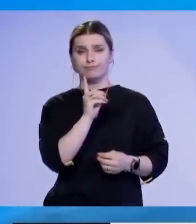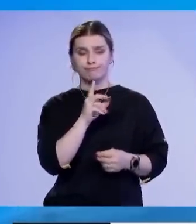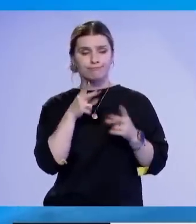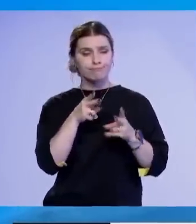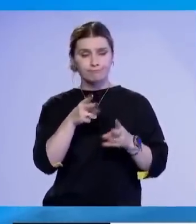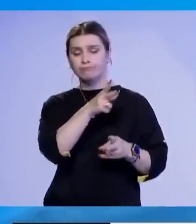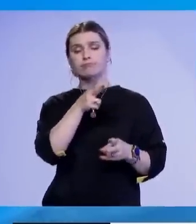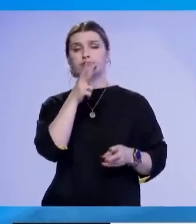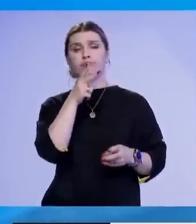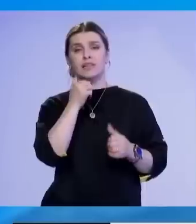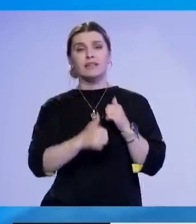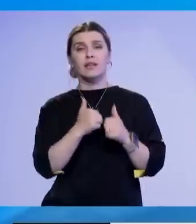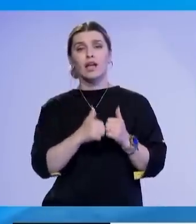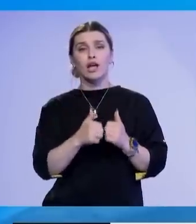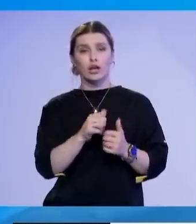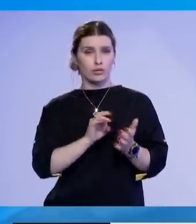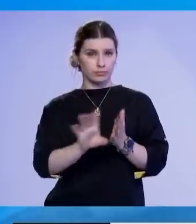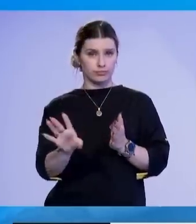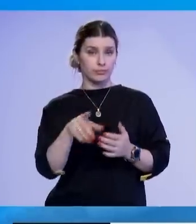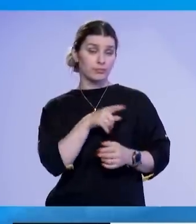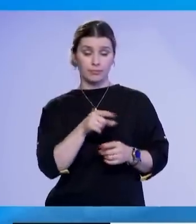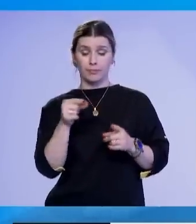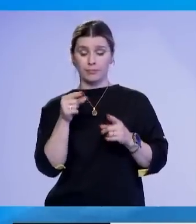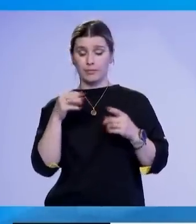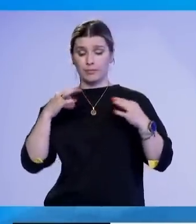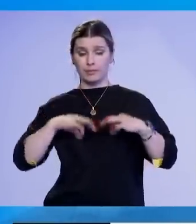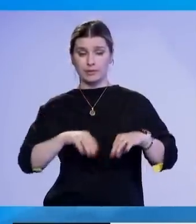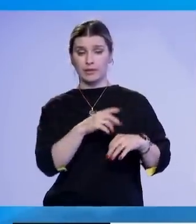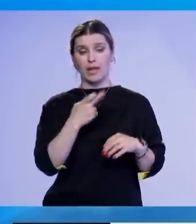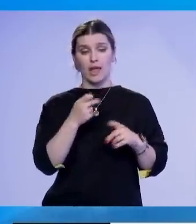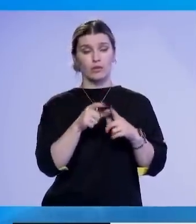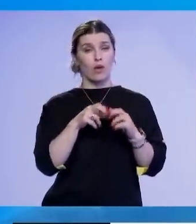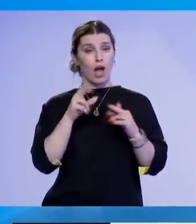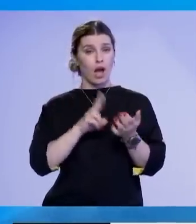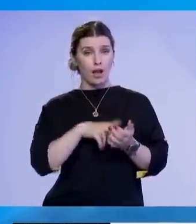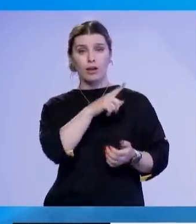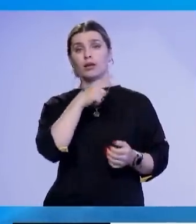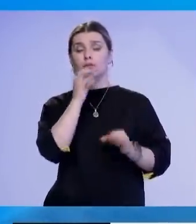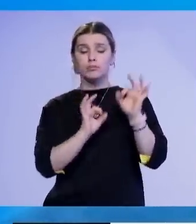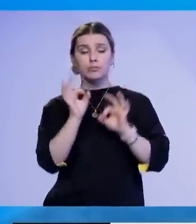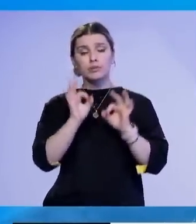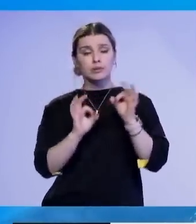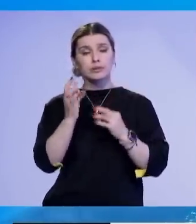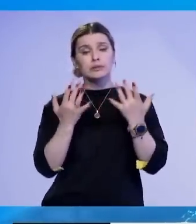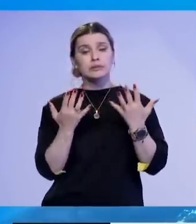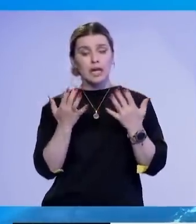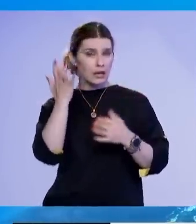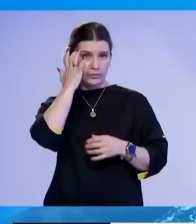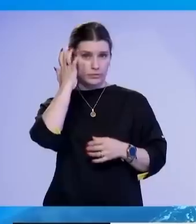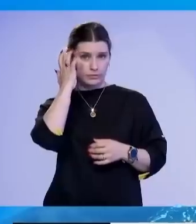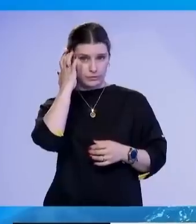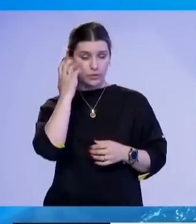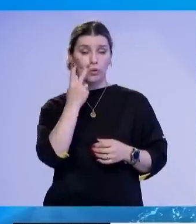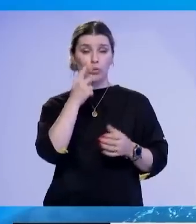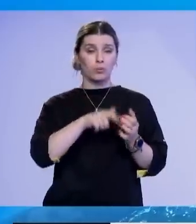një vitore për teroristet. Presidenti Erdoğan është i preferuar i por rivali ti peson si diferenca ende mund të ka përcejet ose nga